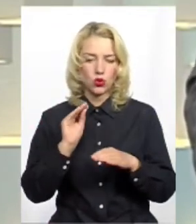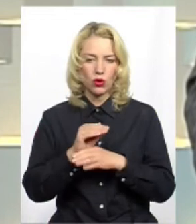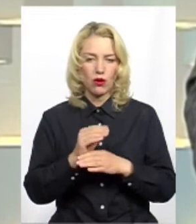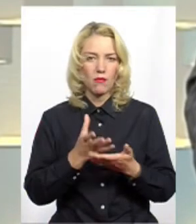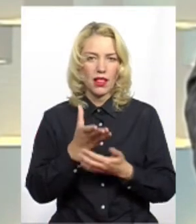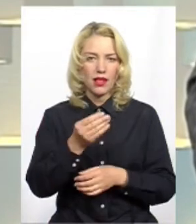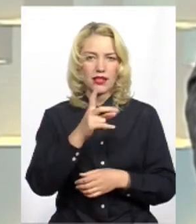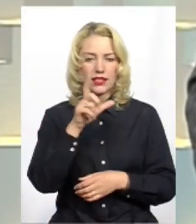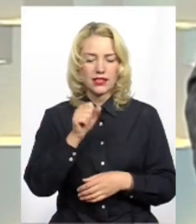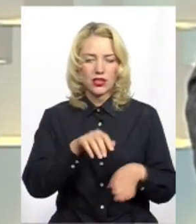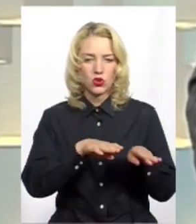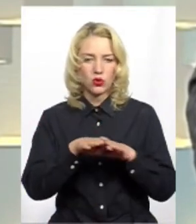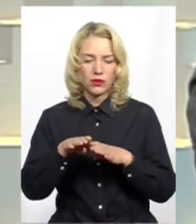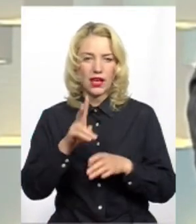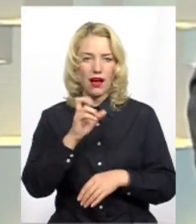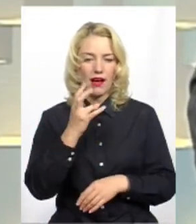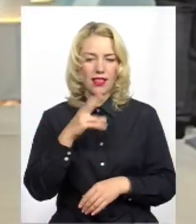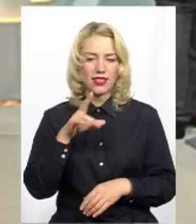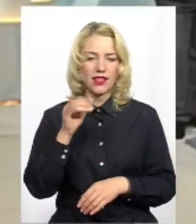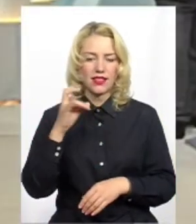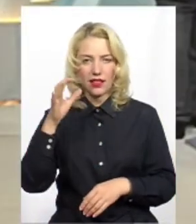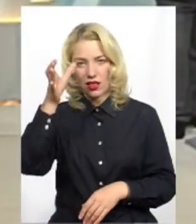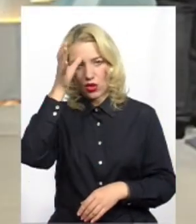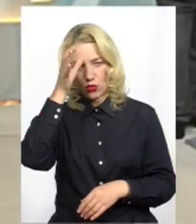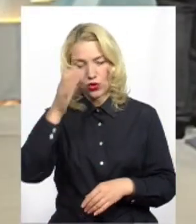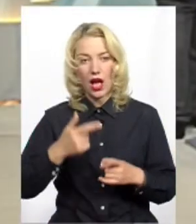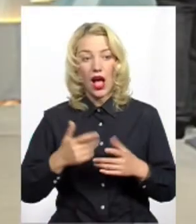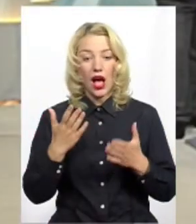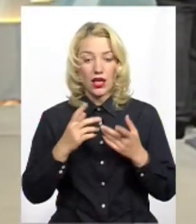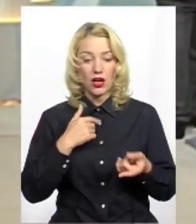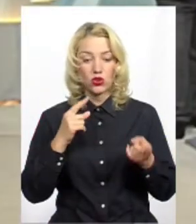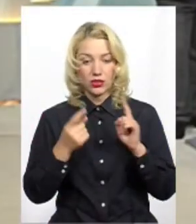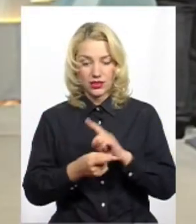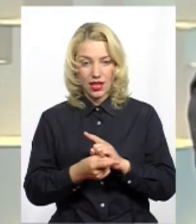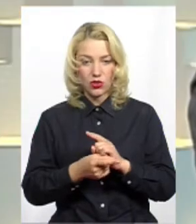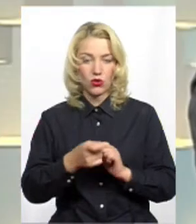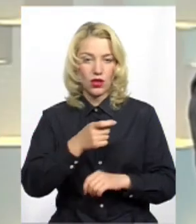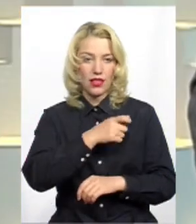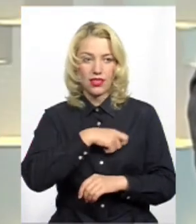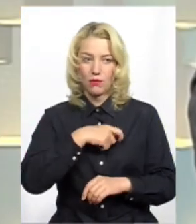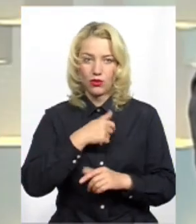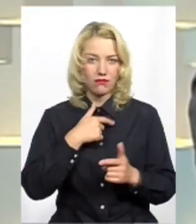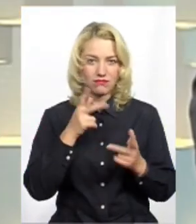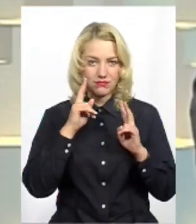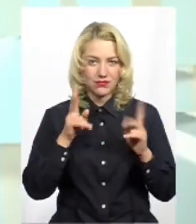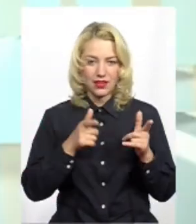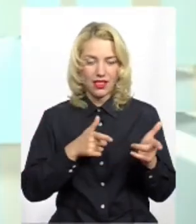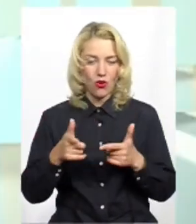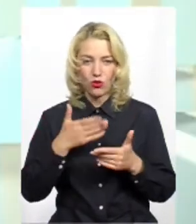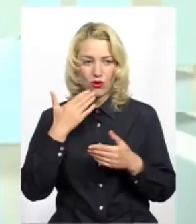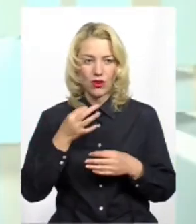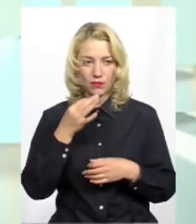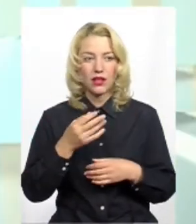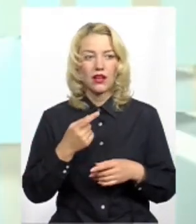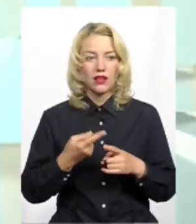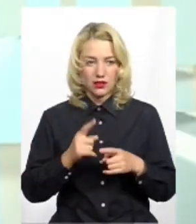за ступінь, кандидатський ступінь. А якщо станете народним депутатом, то будете отримати? Не готовий відповідти. Передбачено